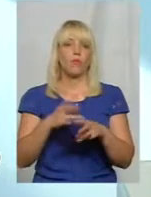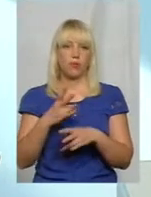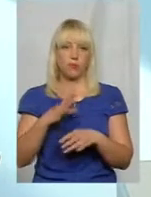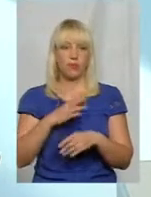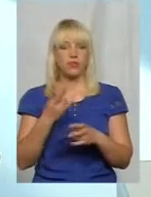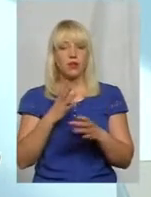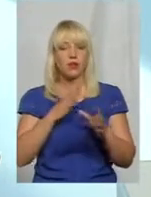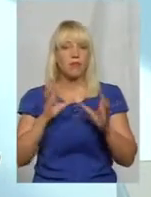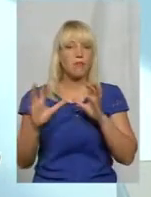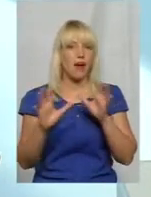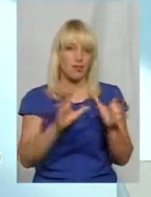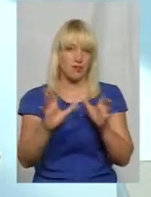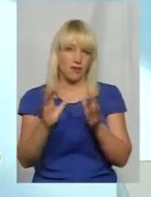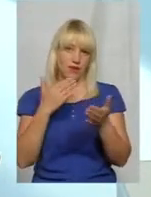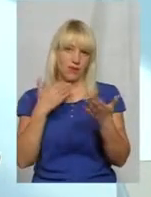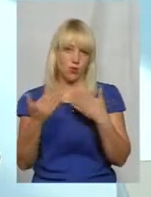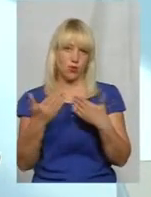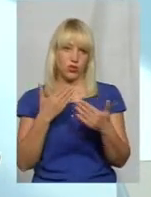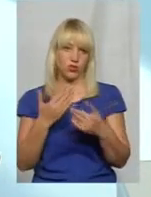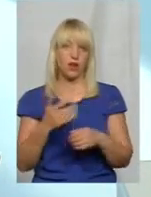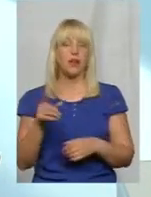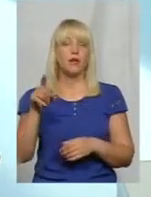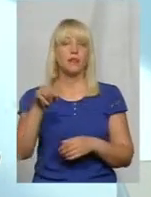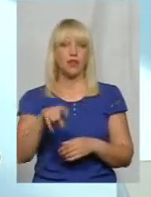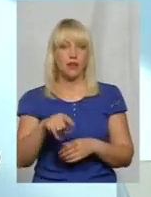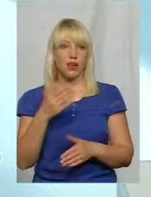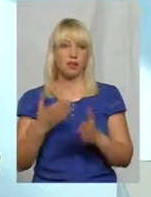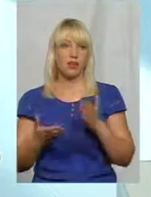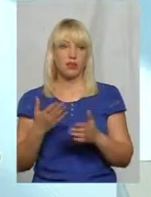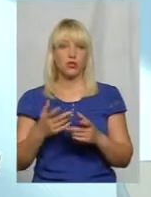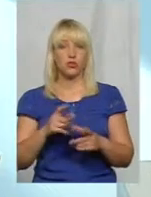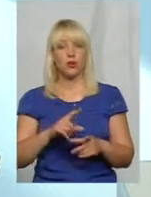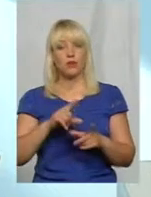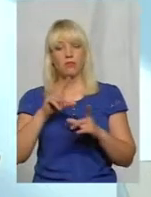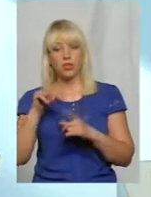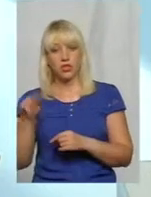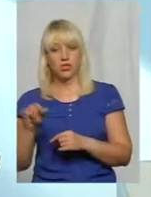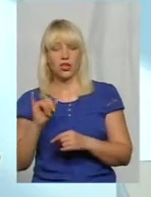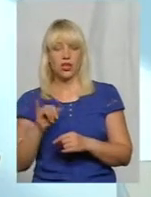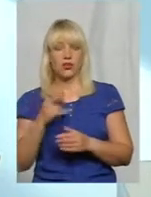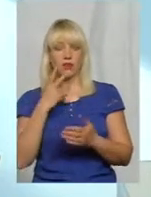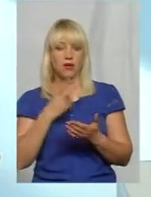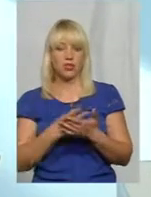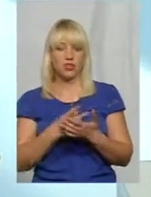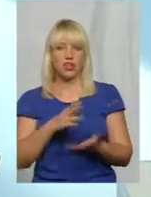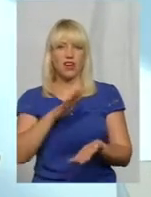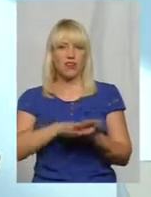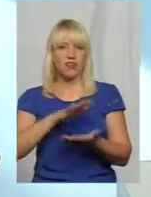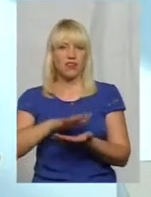дбайливе відношення. Принаймні, знаєте, коли приїжджаєш і бачиш кучу сміття,